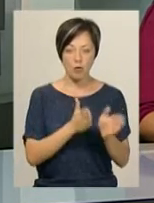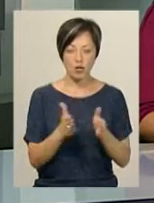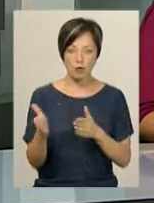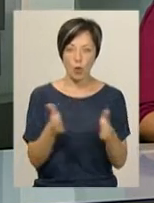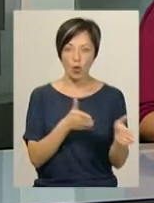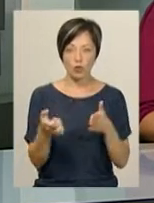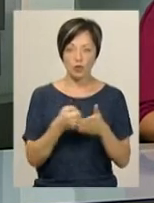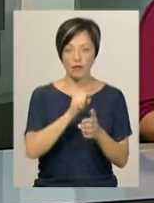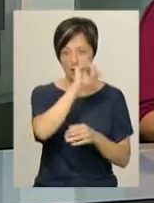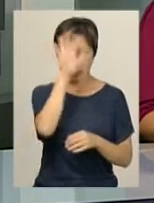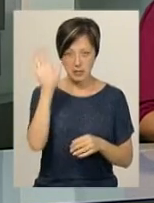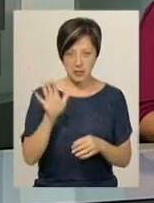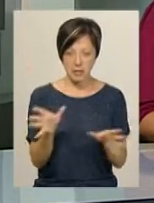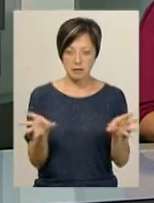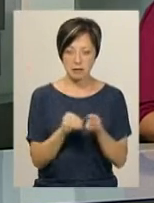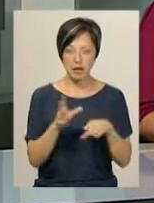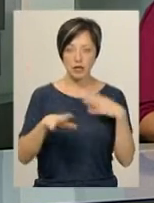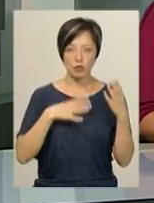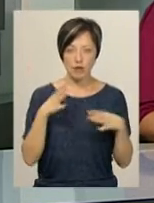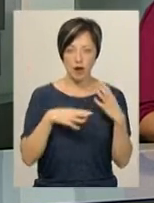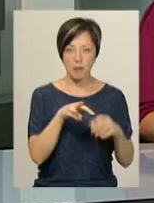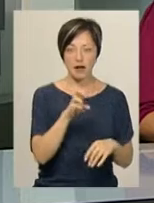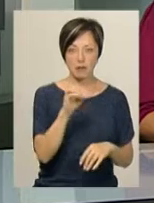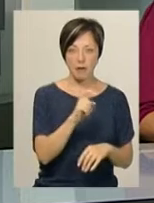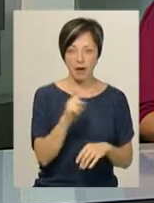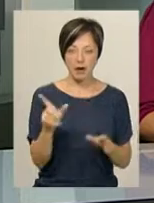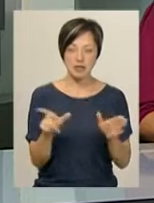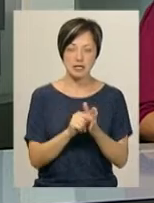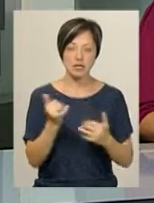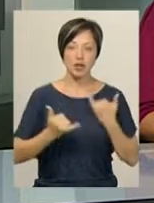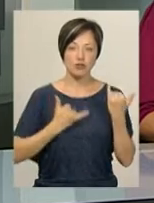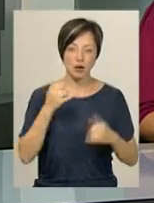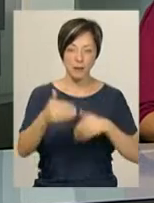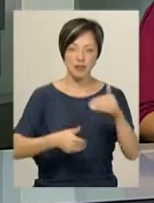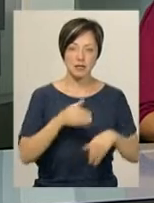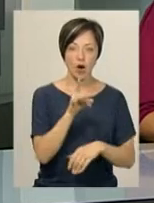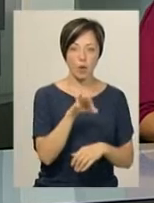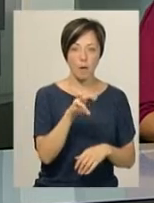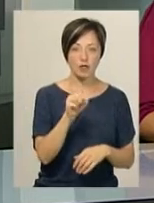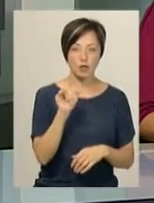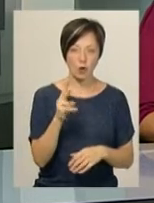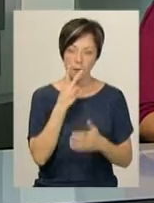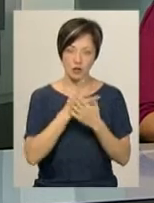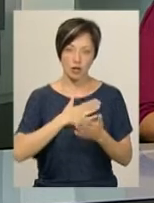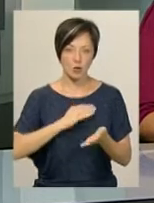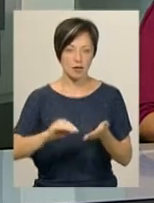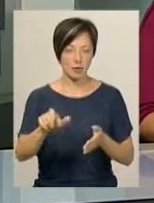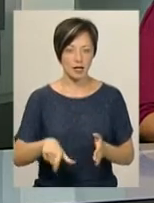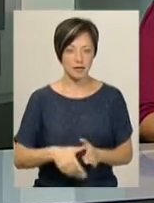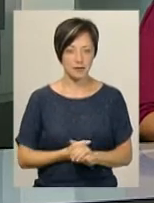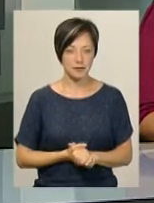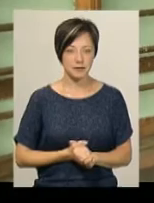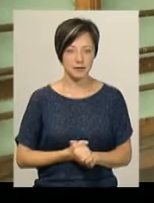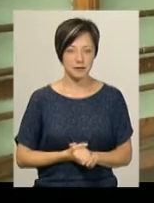готується до весілля. Спільні тренування Марини Бех із нареченим плавцем Михайлом Романчуком бачила Ярослава Анташевська.